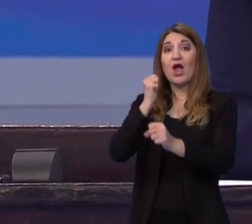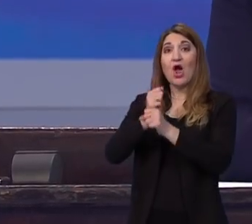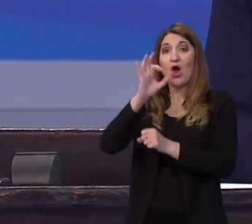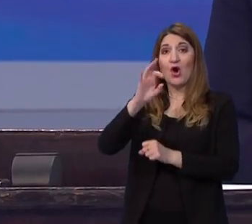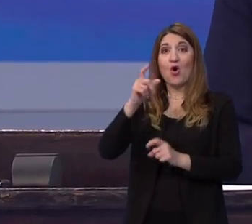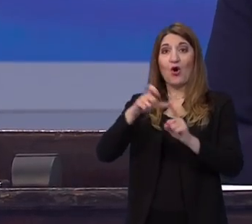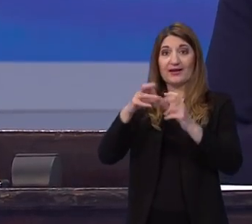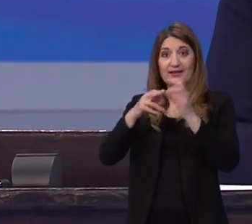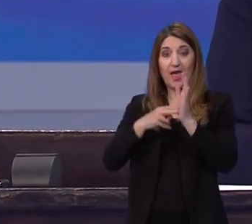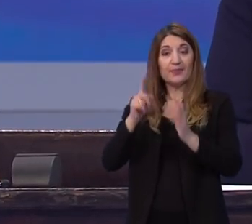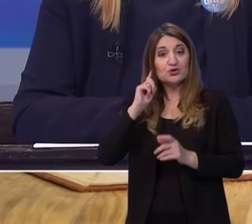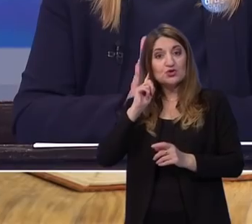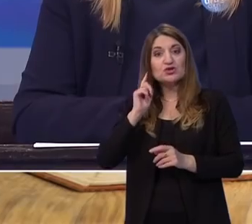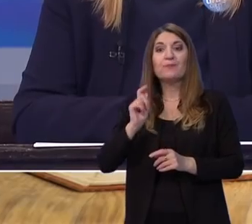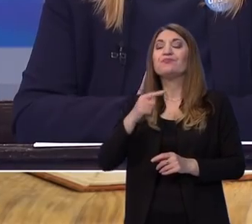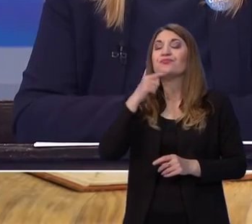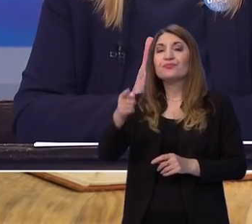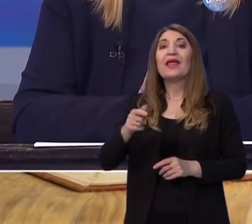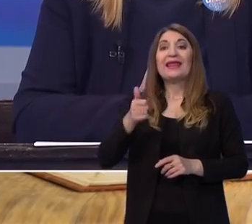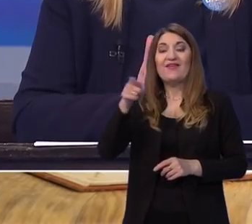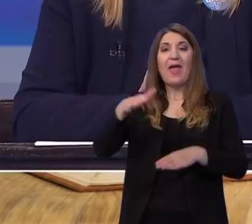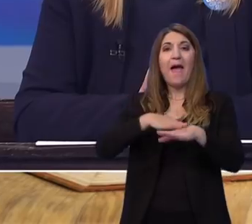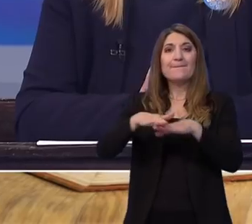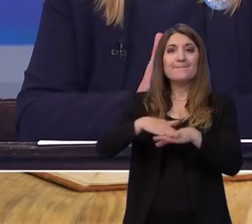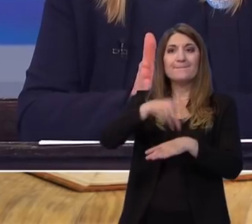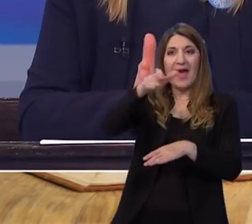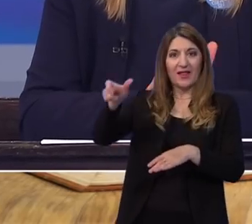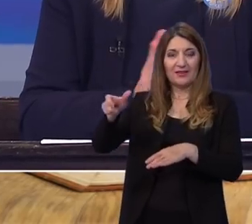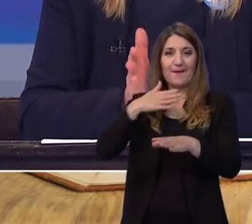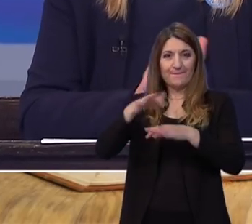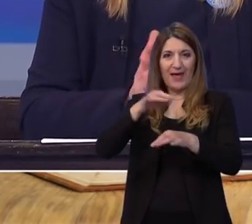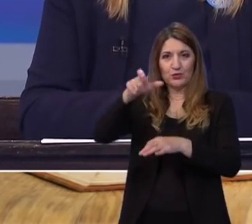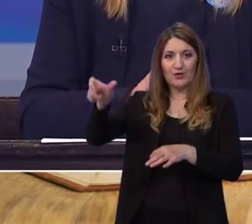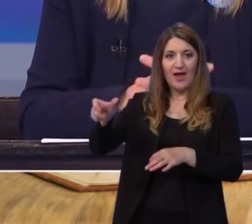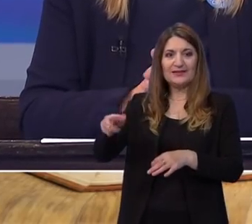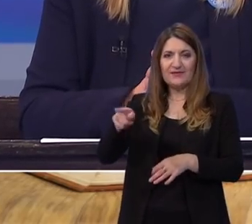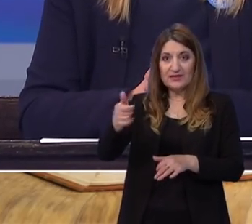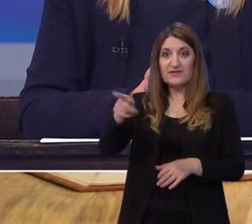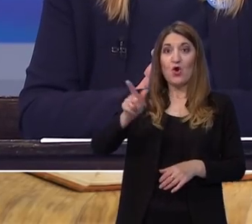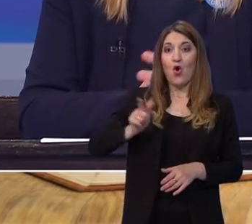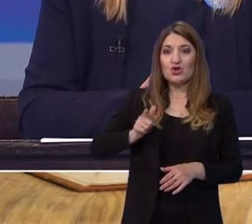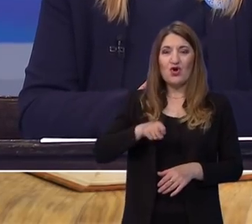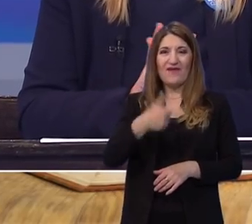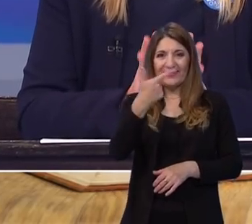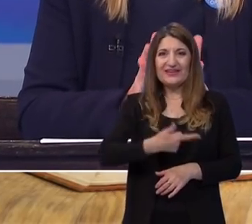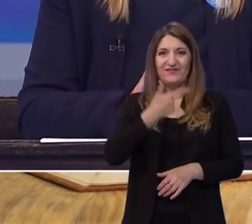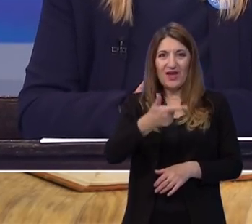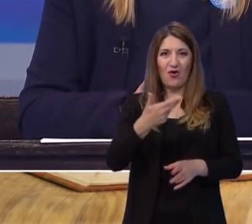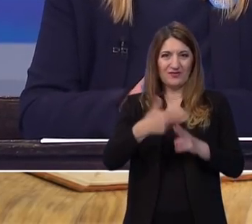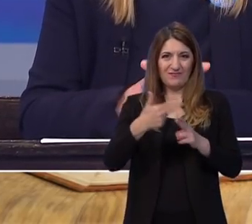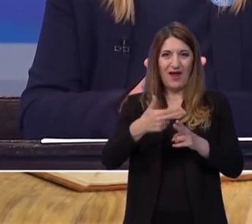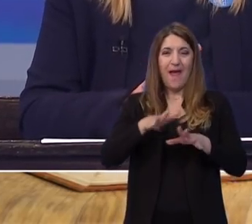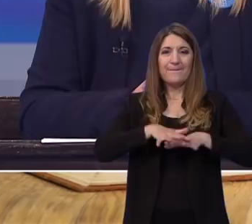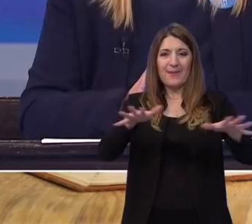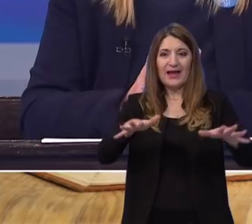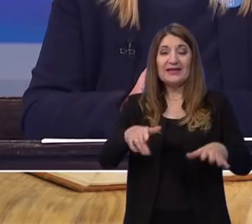predpostavljam. Evo, jeste li vi maturanti zapravo očekivali nakon ove dvije godine pandemijske da će možda ova